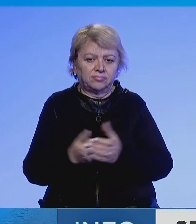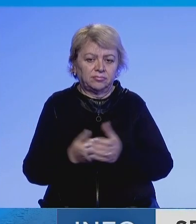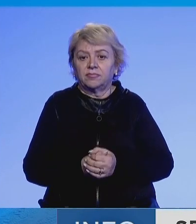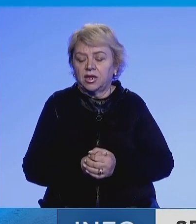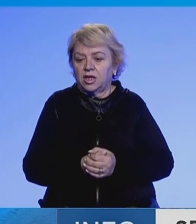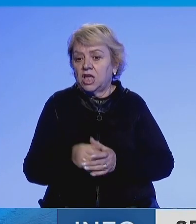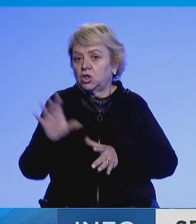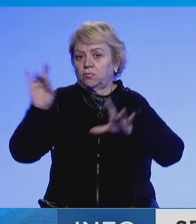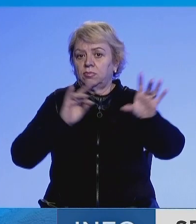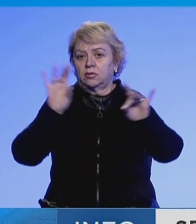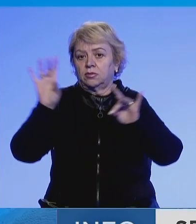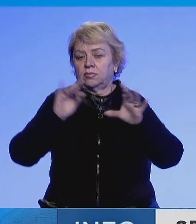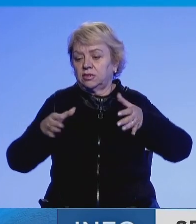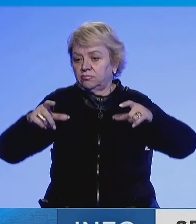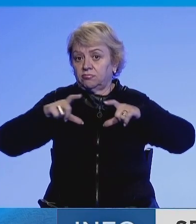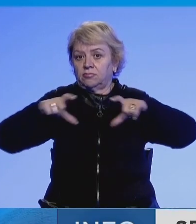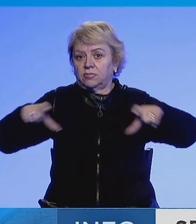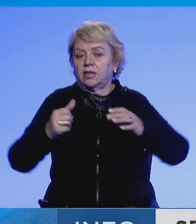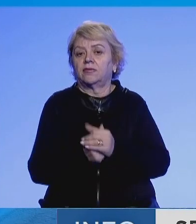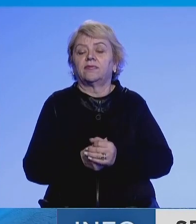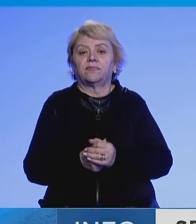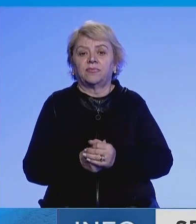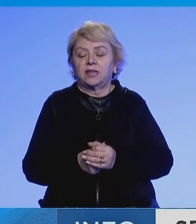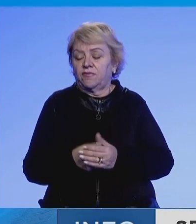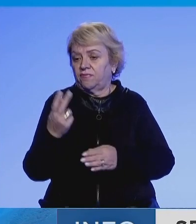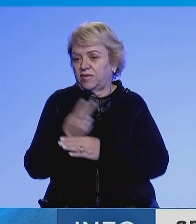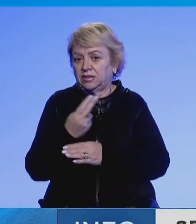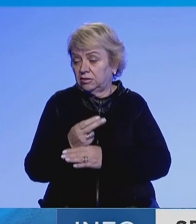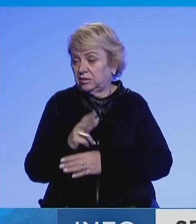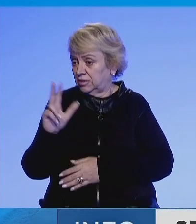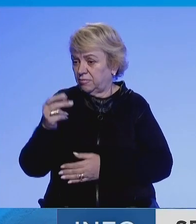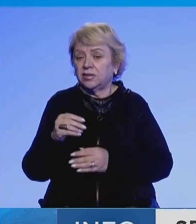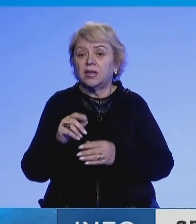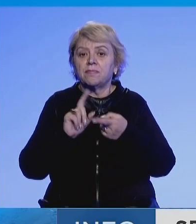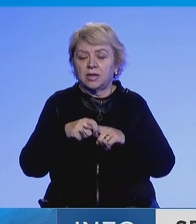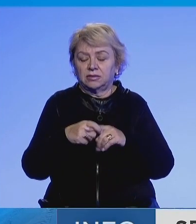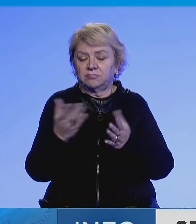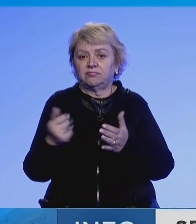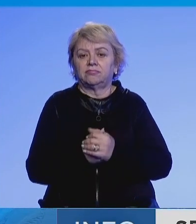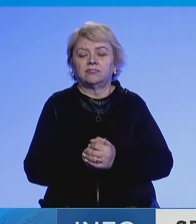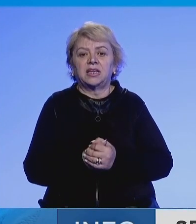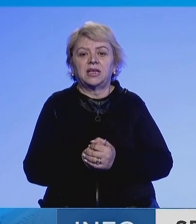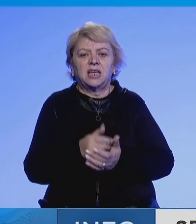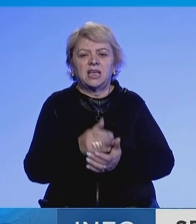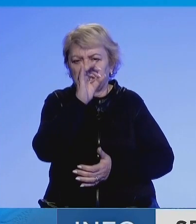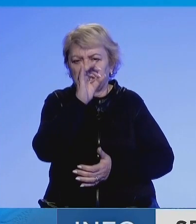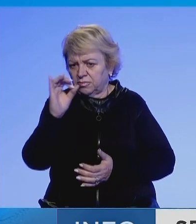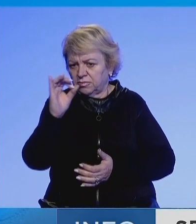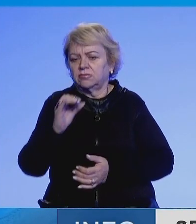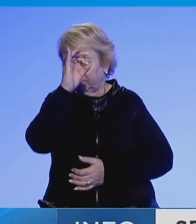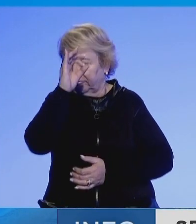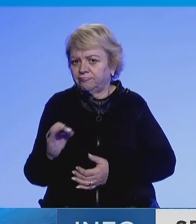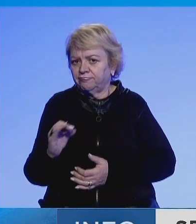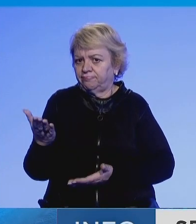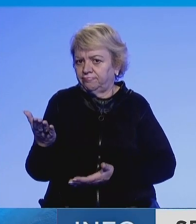Supermarketet e mdoja në vend, të 13 produkte që i keni list, përbëjnë asë 0.01% produkteve që i